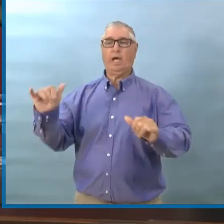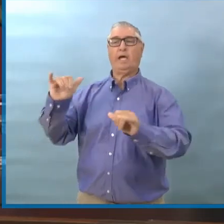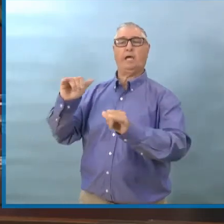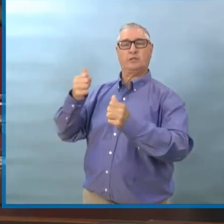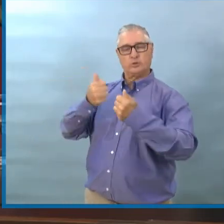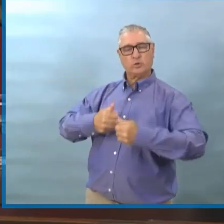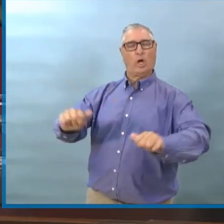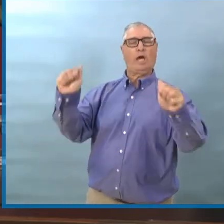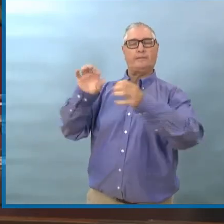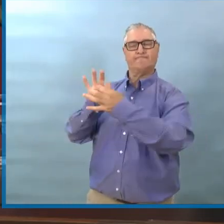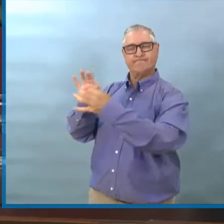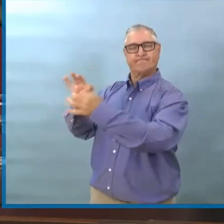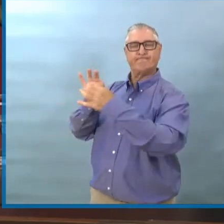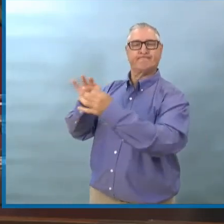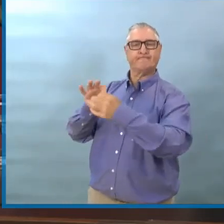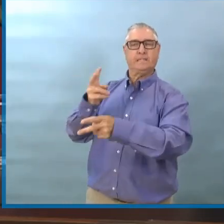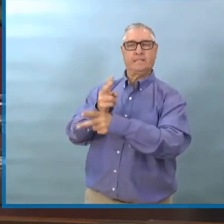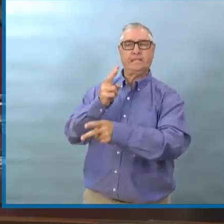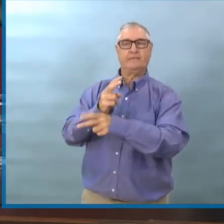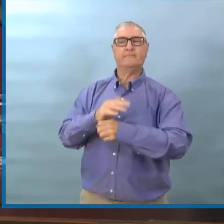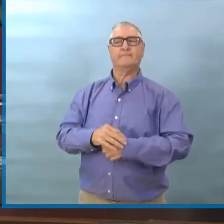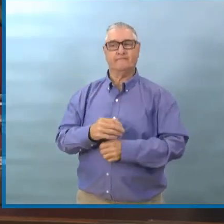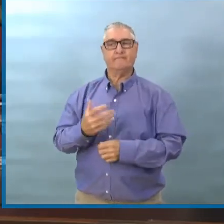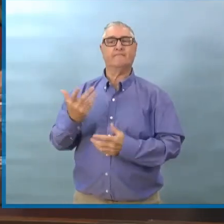de faire en sorte qu'on trouve des solutions.